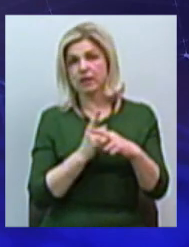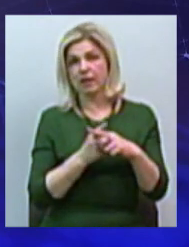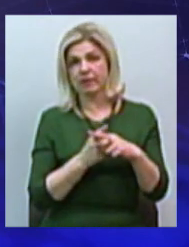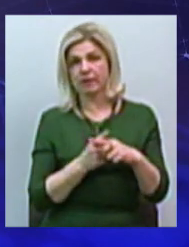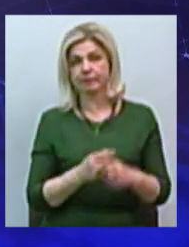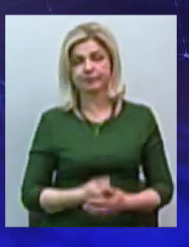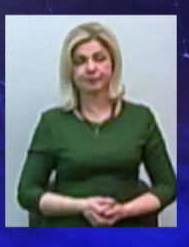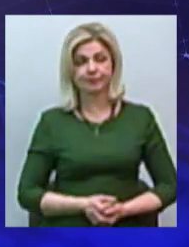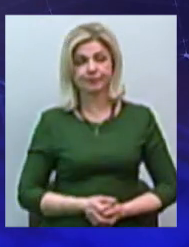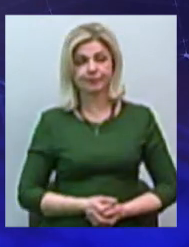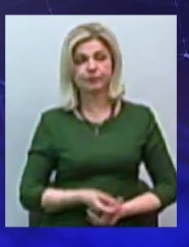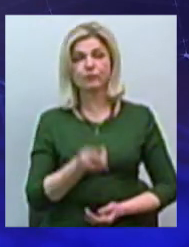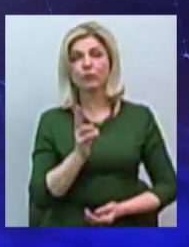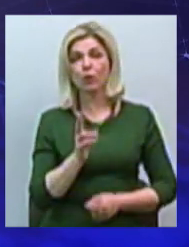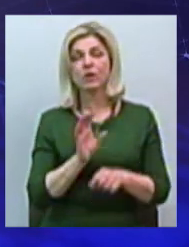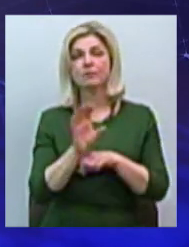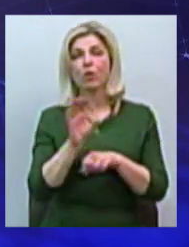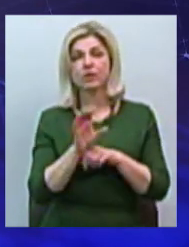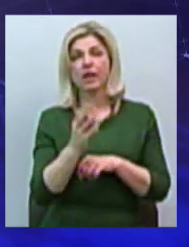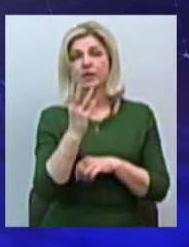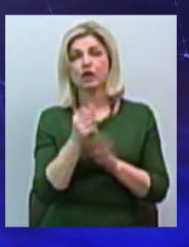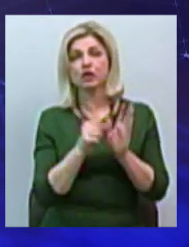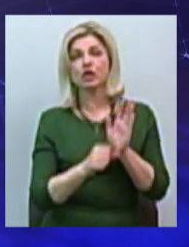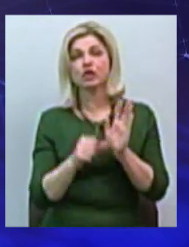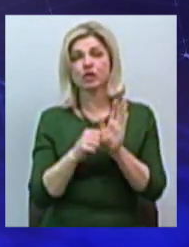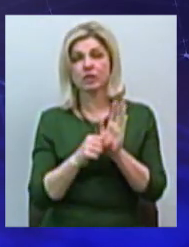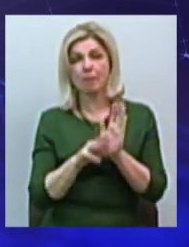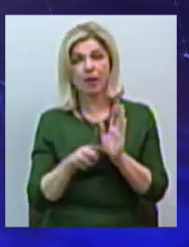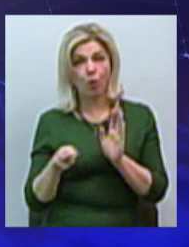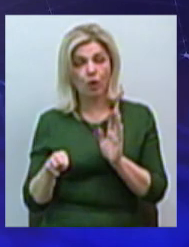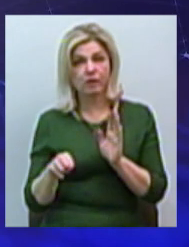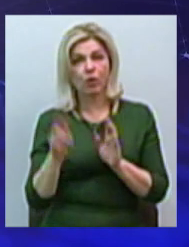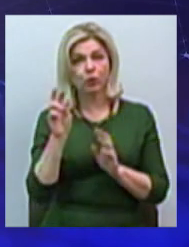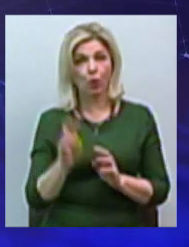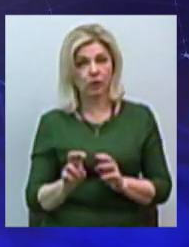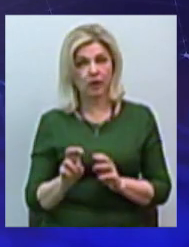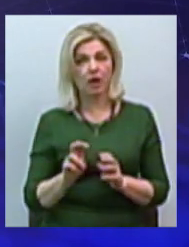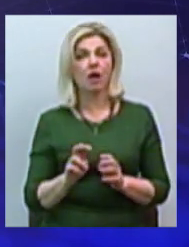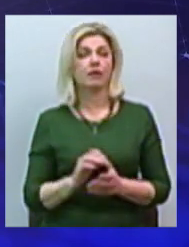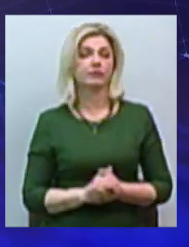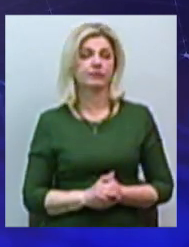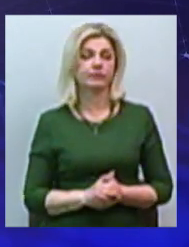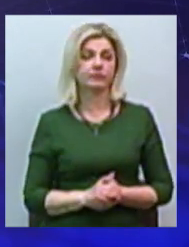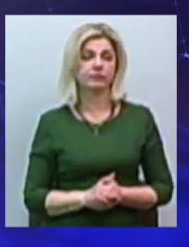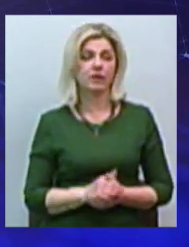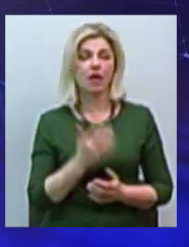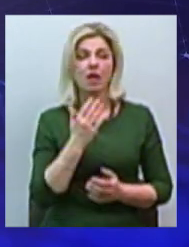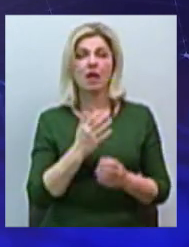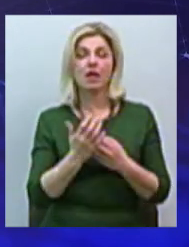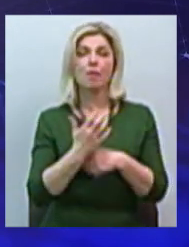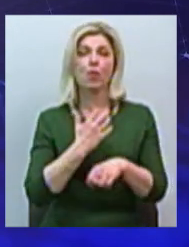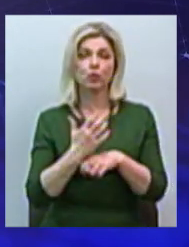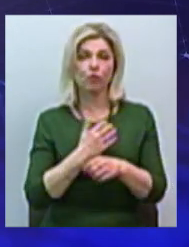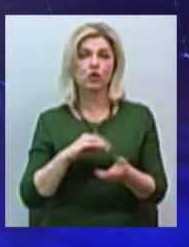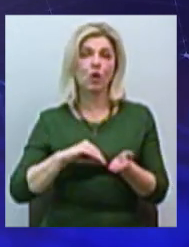експортували ми на 366 мільйонів доларів умовних, імпортували, тобто